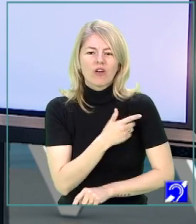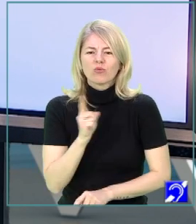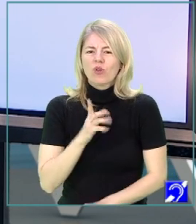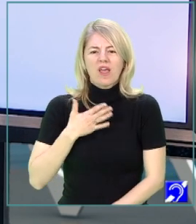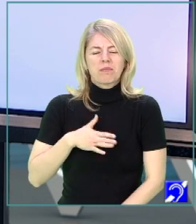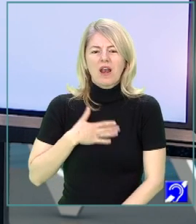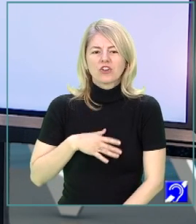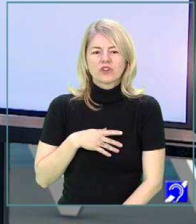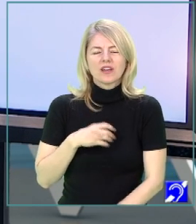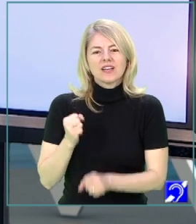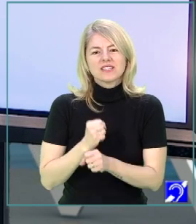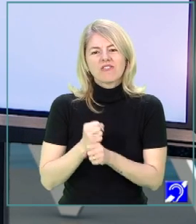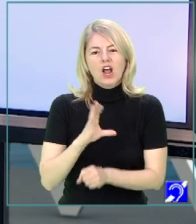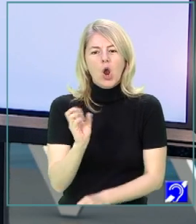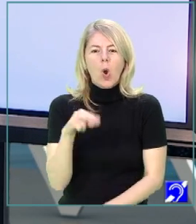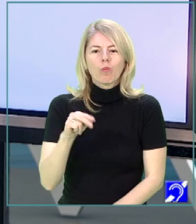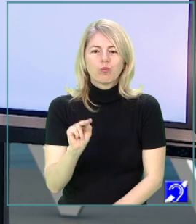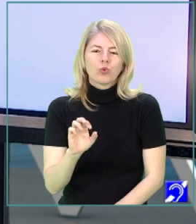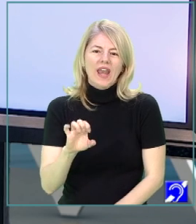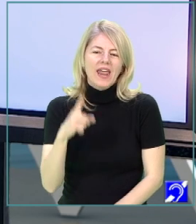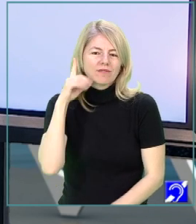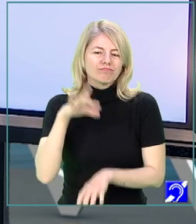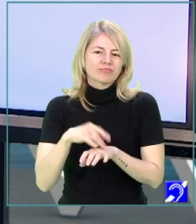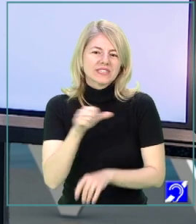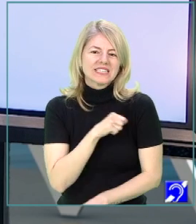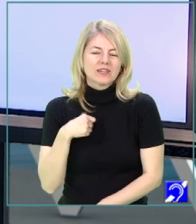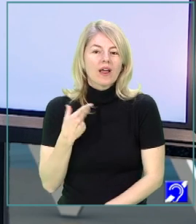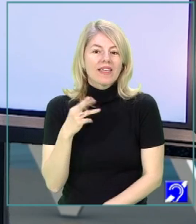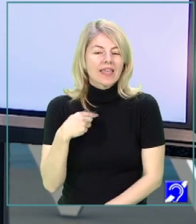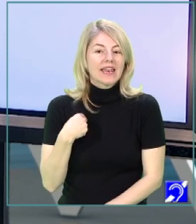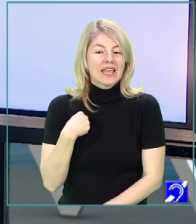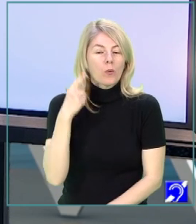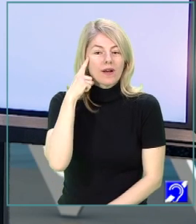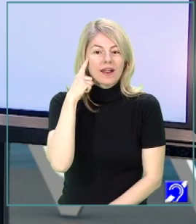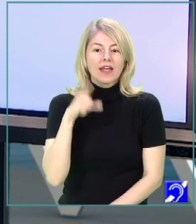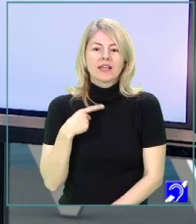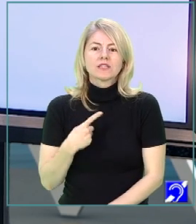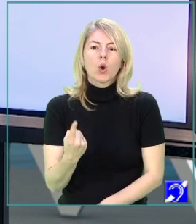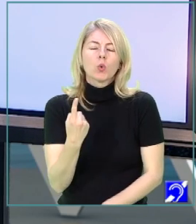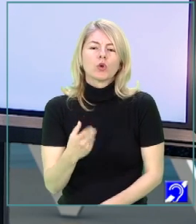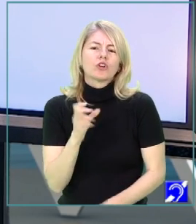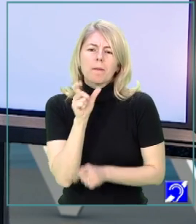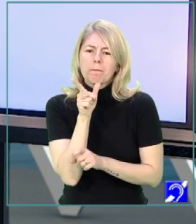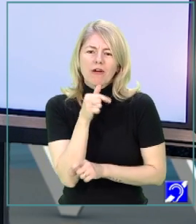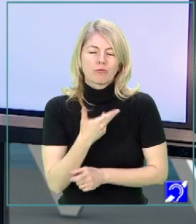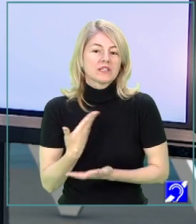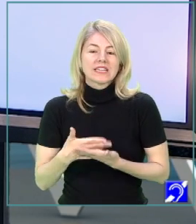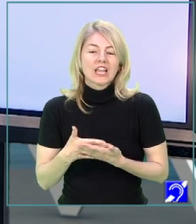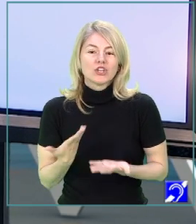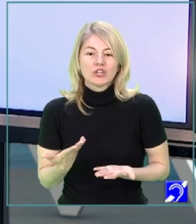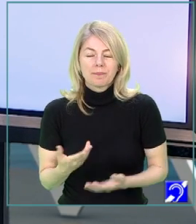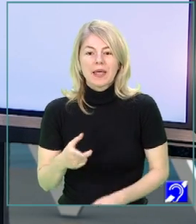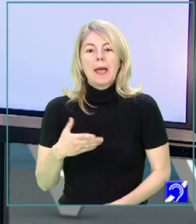place să rezolve un astfel de subiect, dar din punctul meu de vedere este unul dintre cele mai frumoase. Și vă spun de ce.